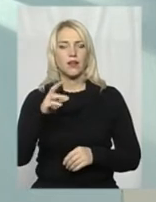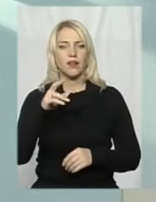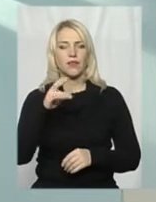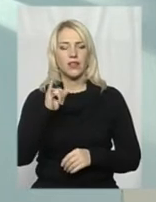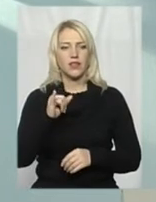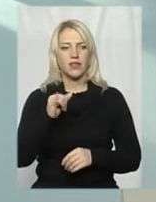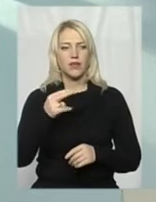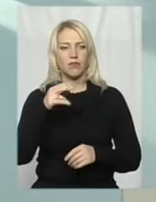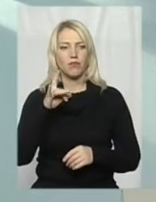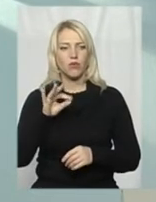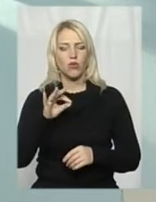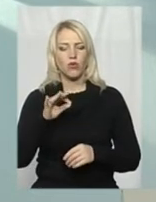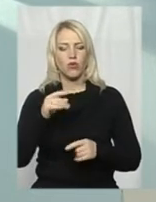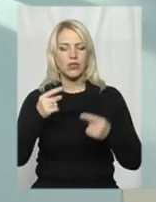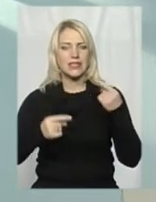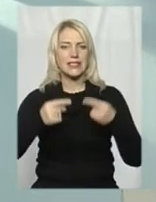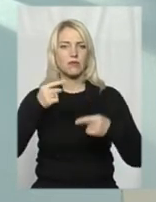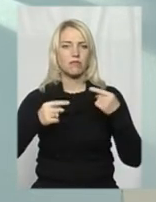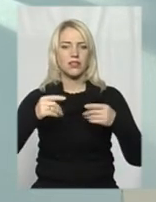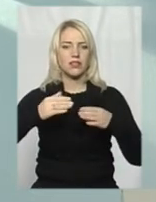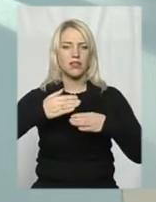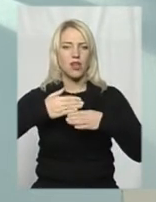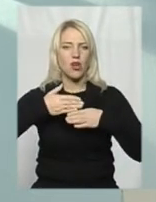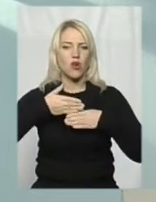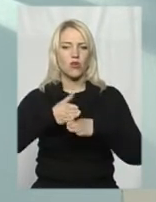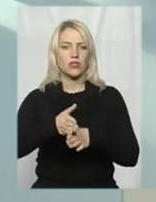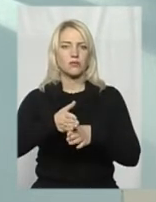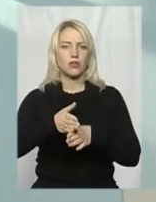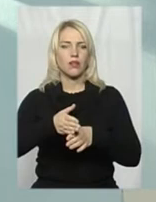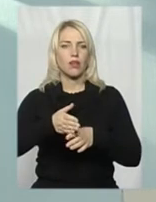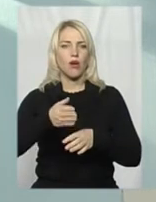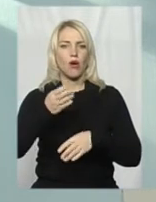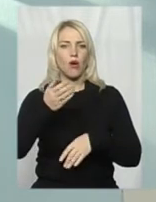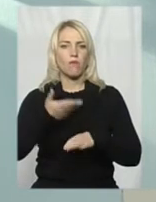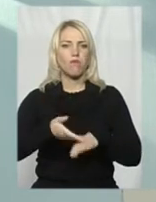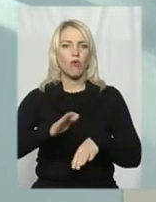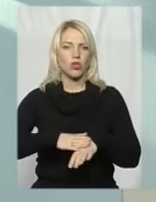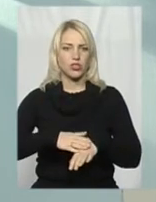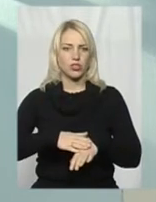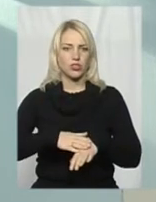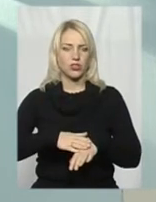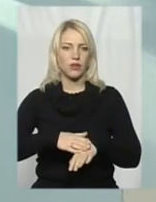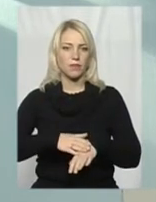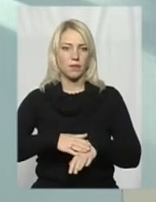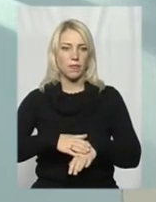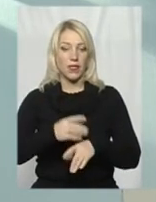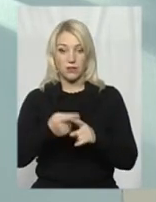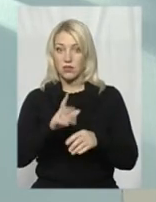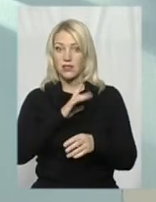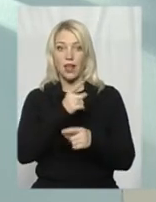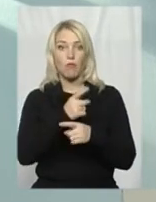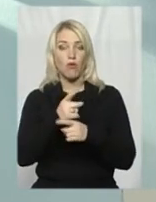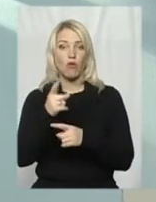розподіл Польщі, як поляки кажуть, четвертий поділ Польщі. Це заборонялося,